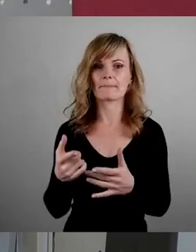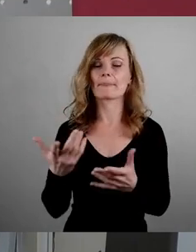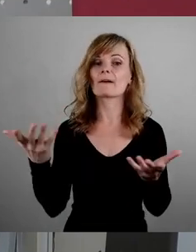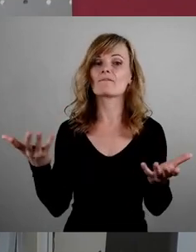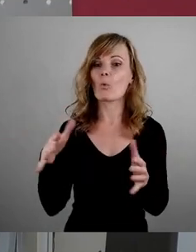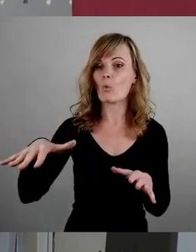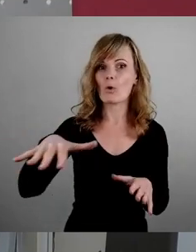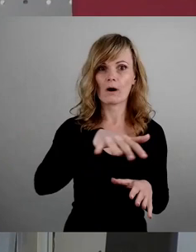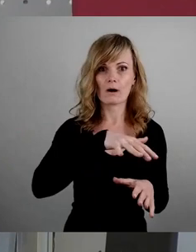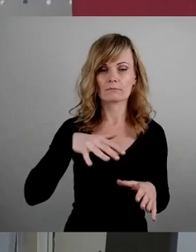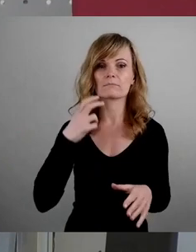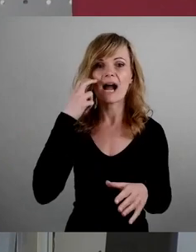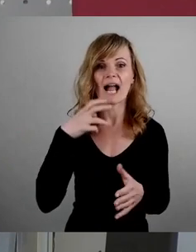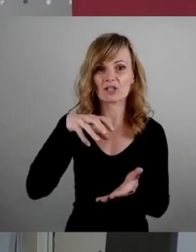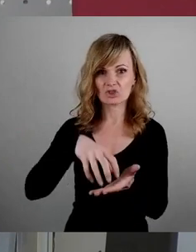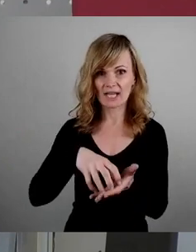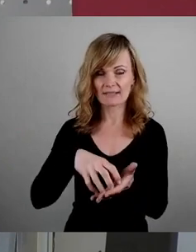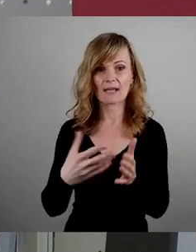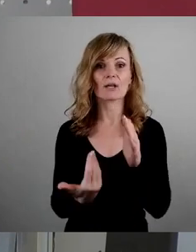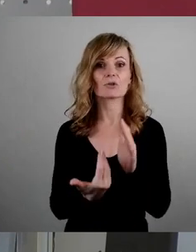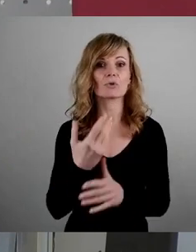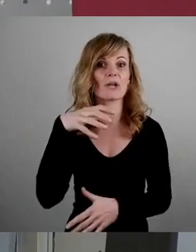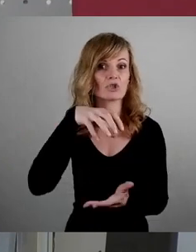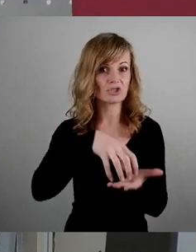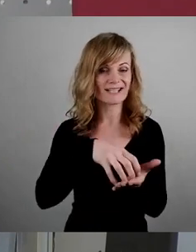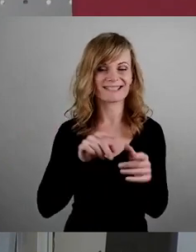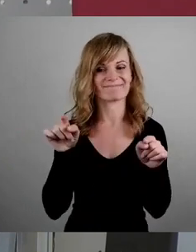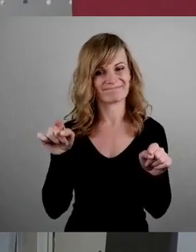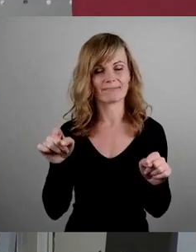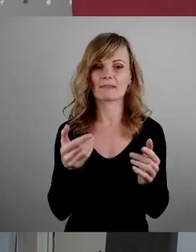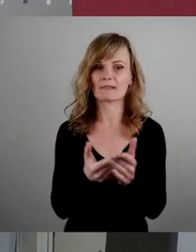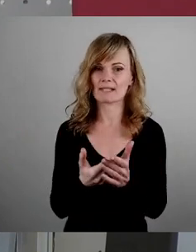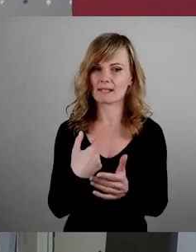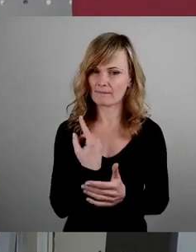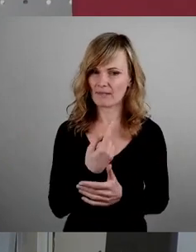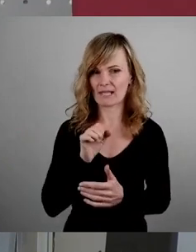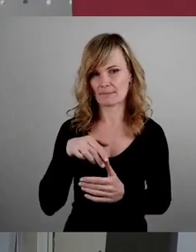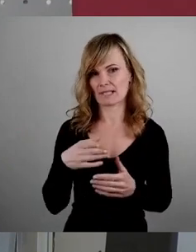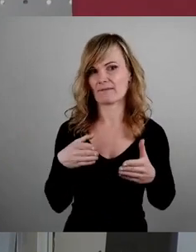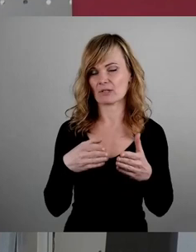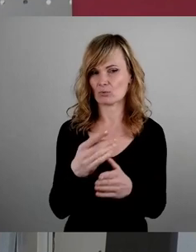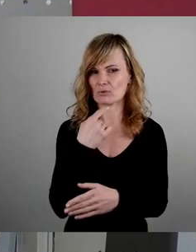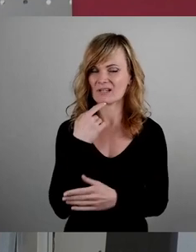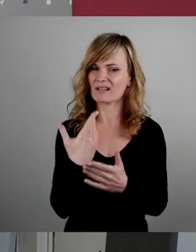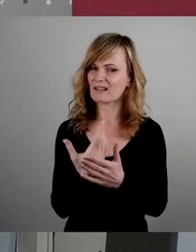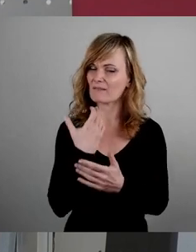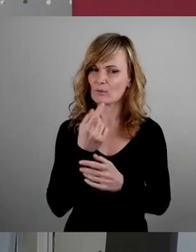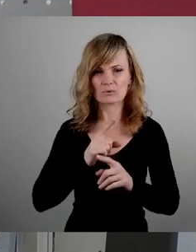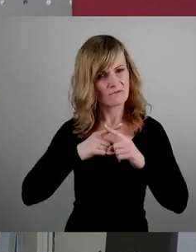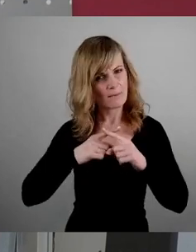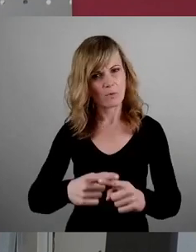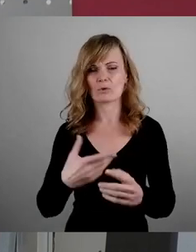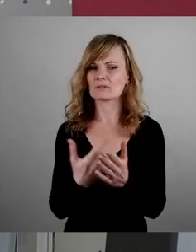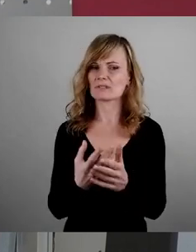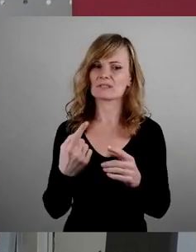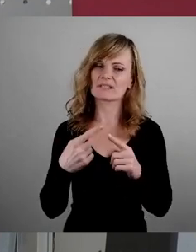auf die Altstadt und die Neustadt. Und genau deswegen haben wir als SPD-Fraktion auch gesagt, wir wollen dieses Verbot von Zweckentfremdung durch Ferienwohnungen nicht direkt